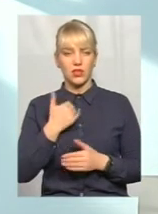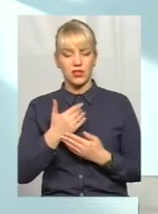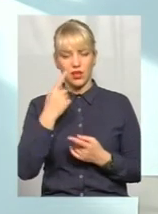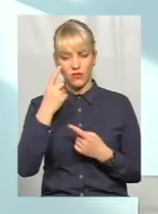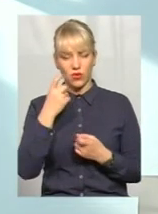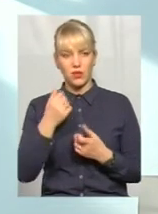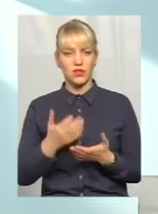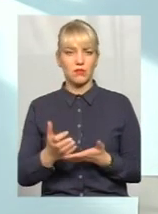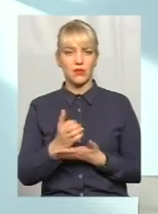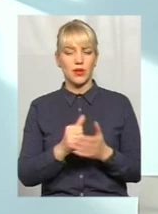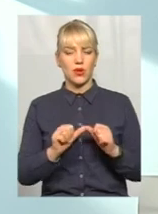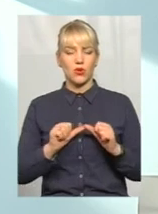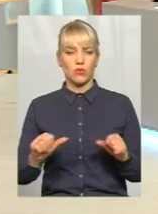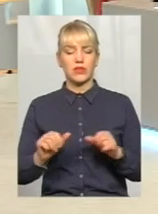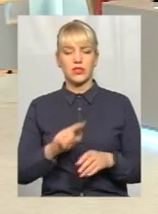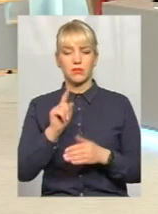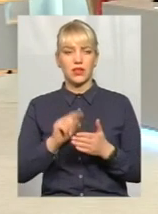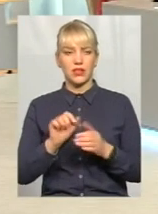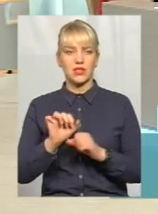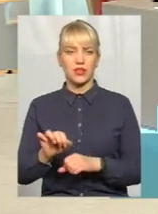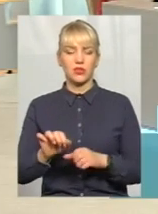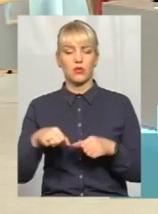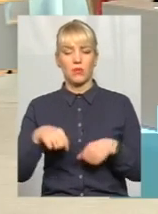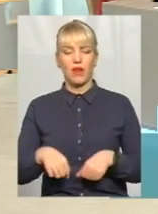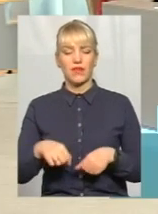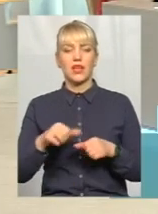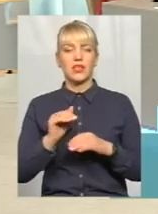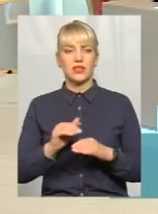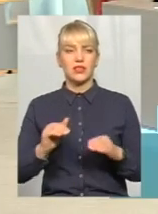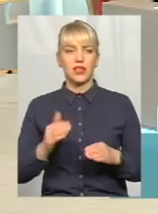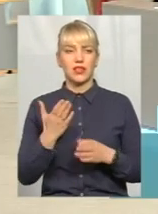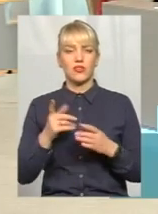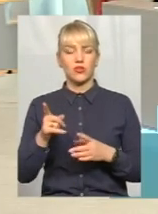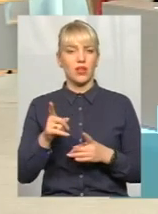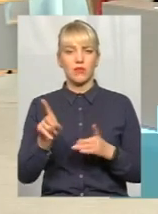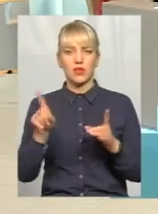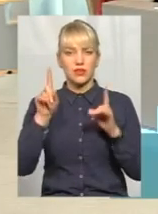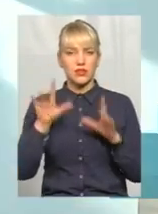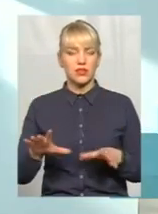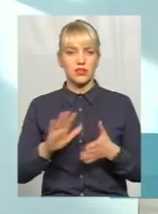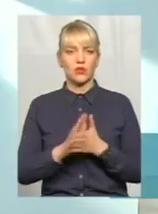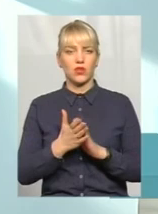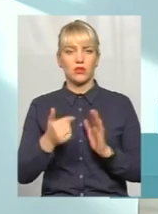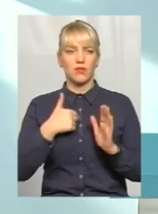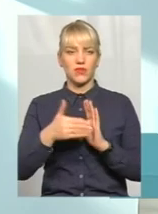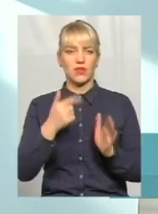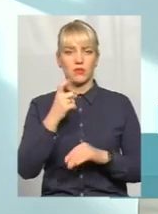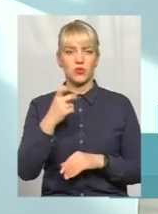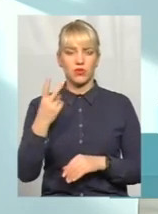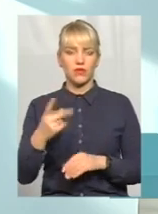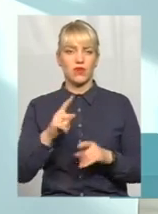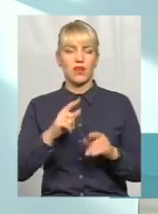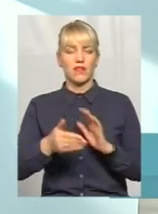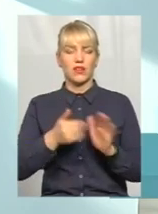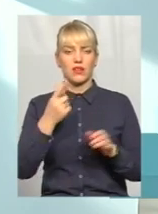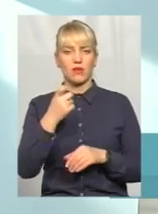збираємо комісію з питань захисту прав дітей, або ми, якщо там є авральна ситуація, ми викликаємо 102, ми викликаємо швидку